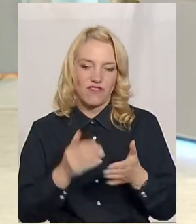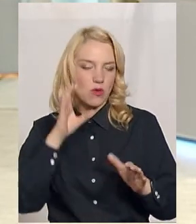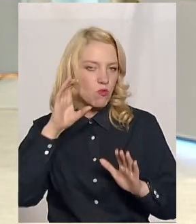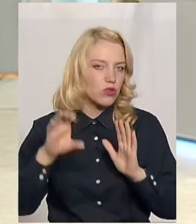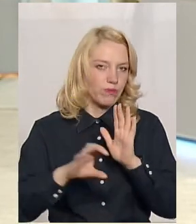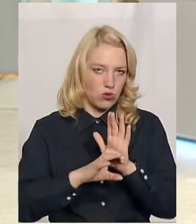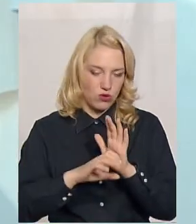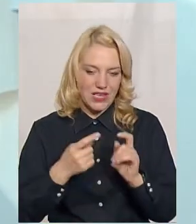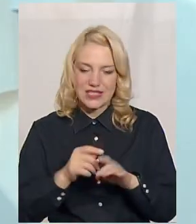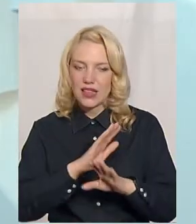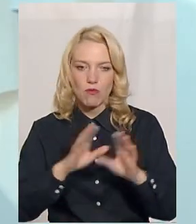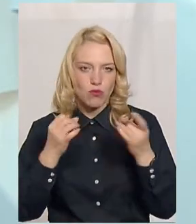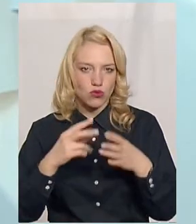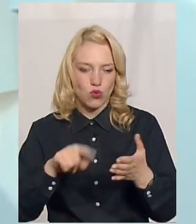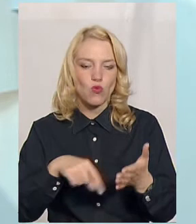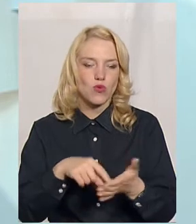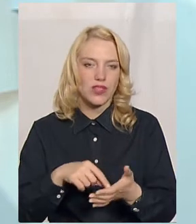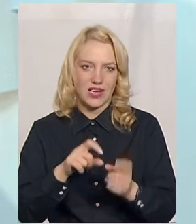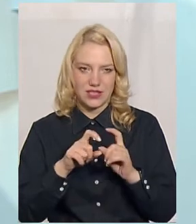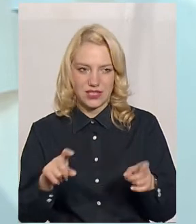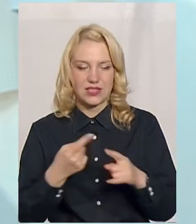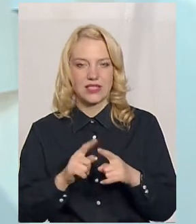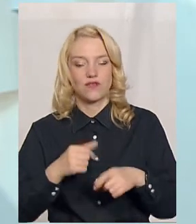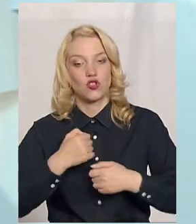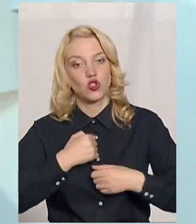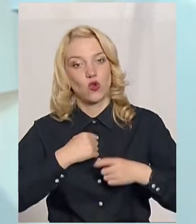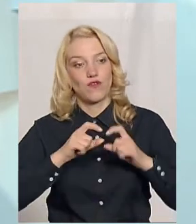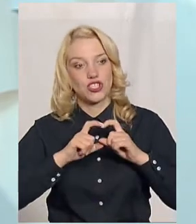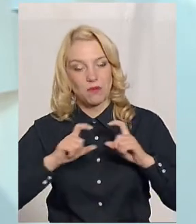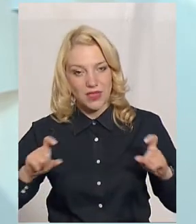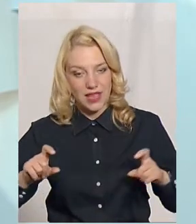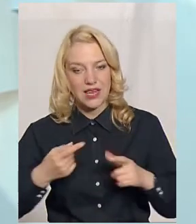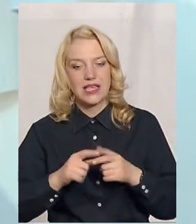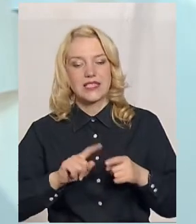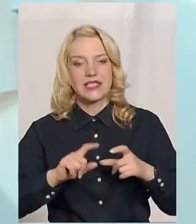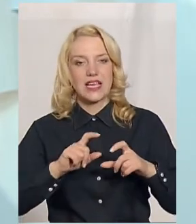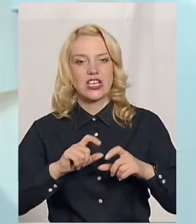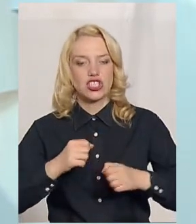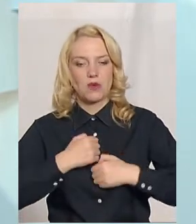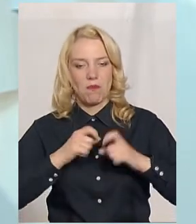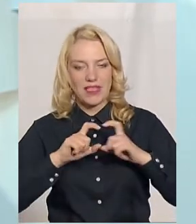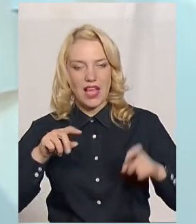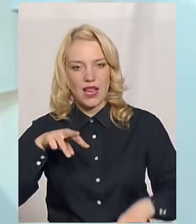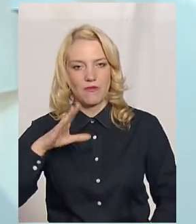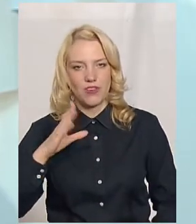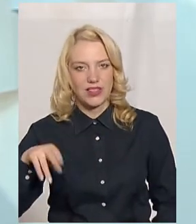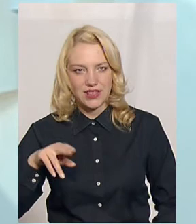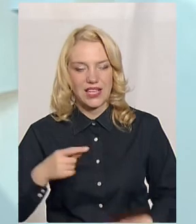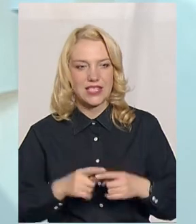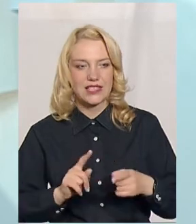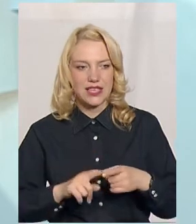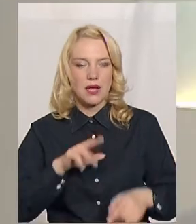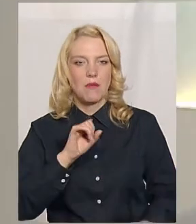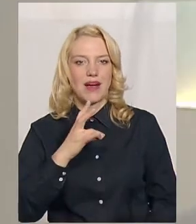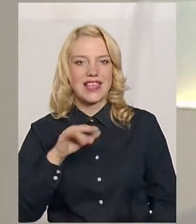Це не тільки комунальні заклади, це військовий шпиталь, це шпиталь МВД, це заклади пенетенціарної